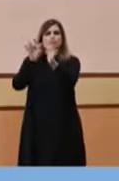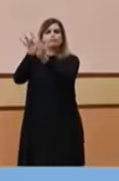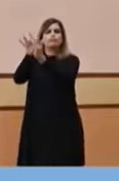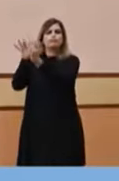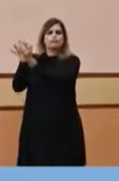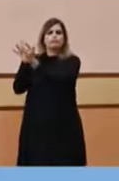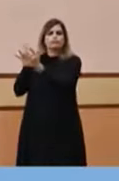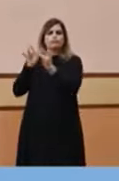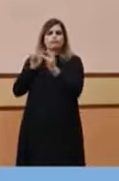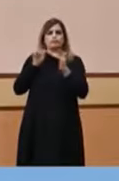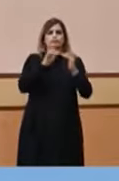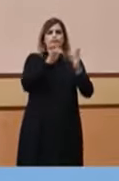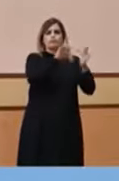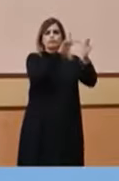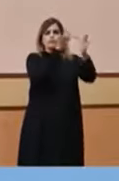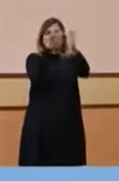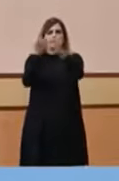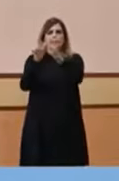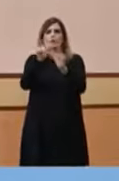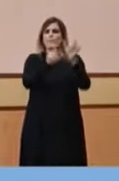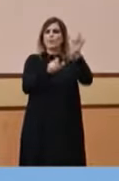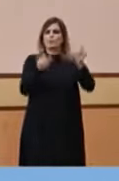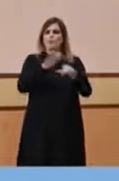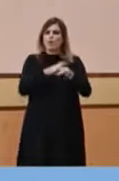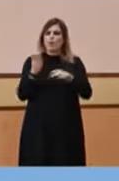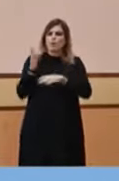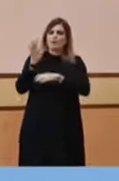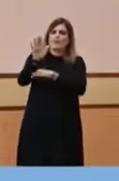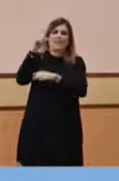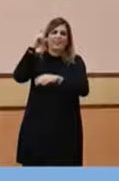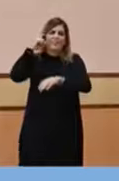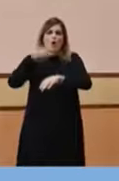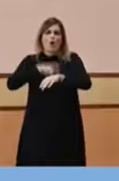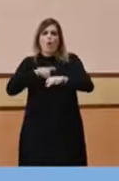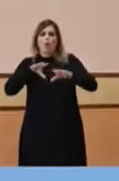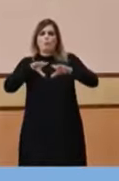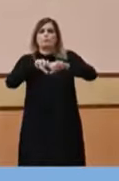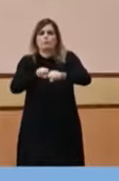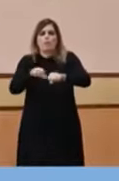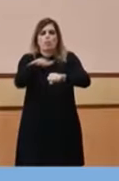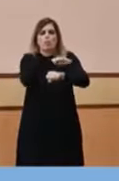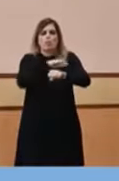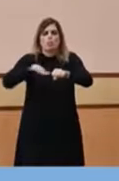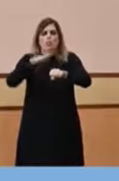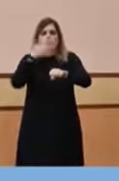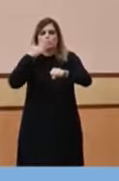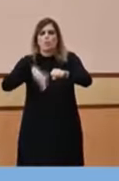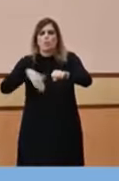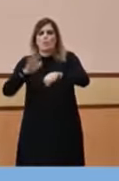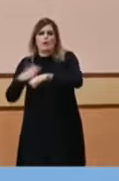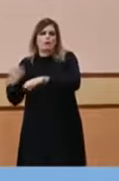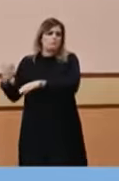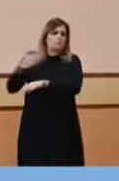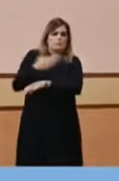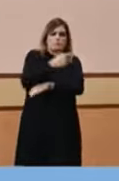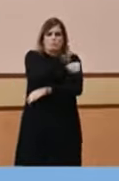posar-se en contacte amb la població per donar-los dia i hora i lloc on hauran d'estar vacunats.